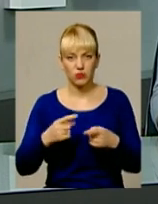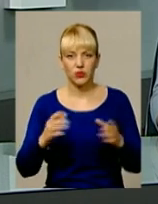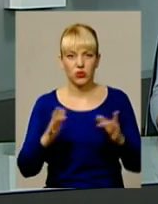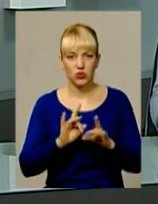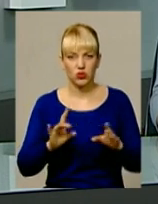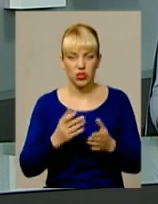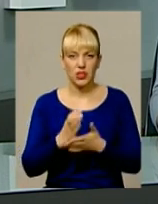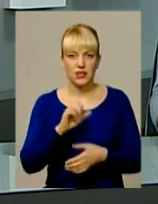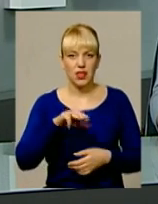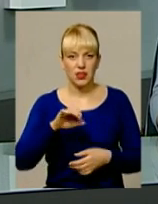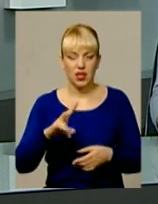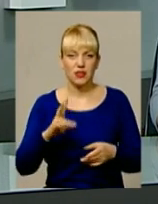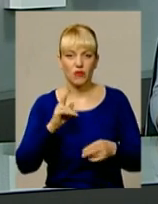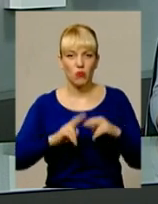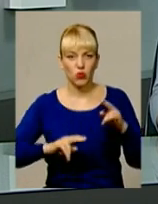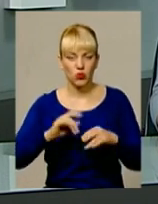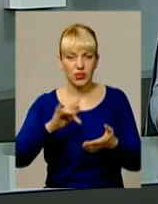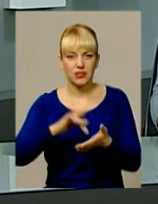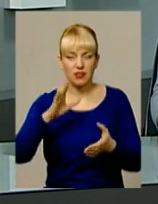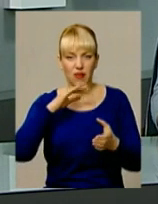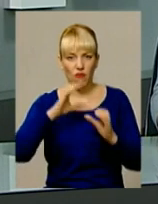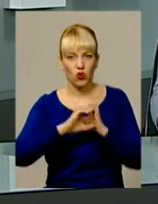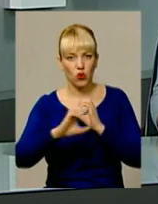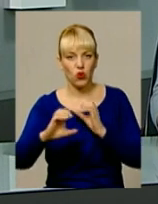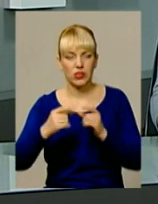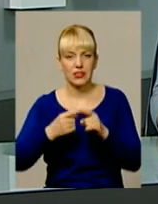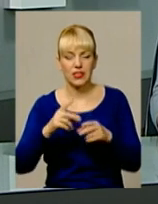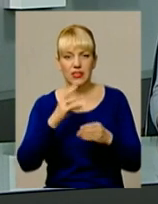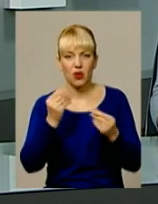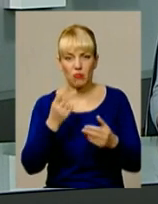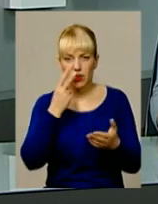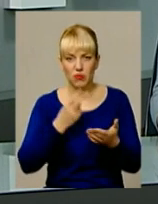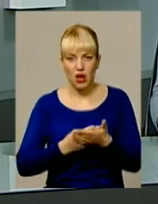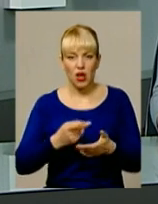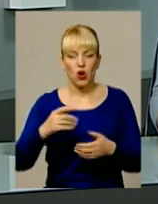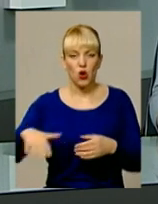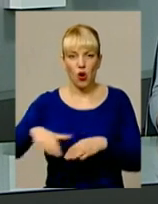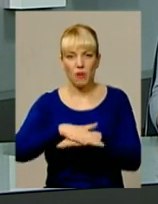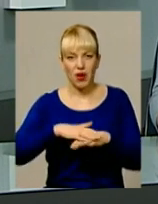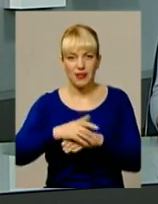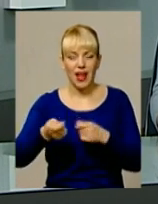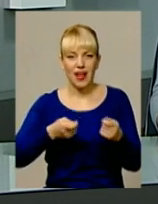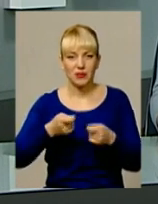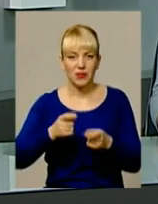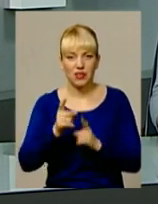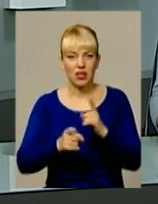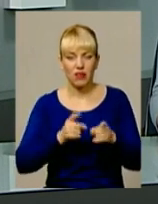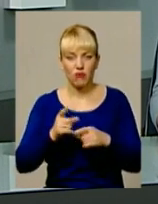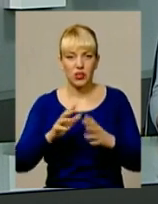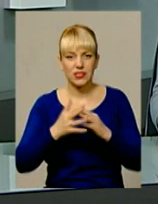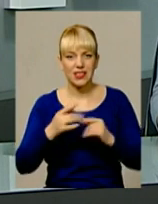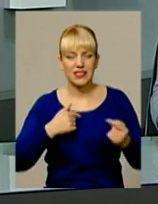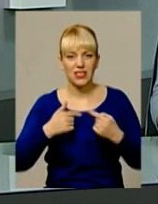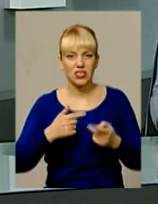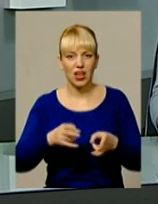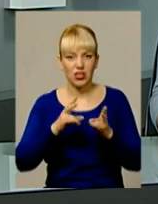Сатанівській взялися будувати центральні водогони. І це за гроші, передбачені громадам адмінреформою. Селяни вже кілька років страждають через